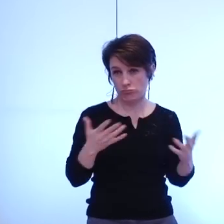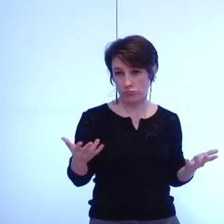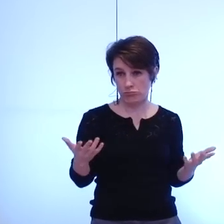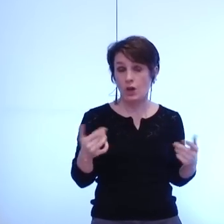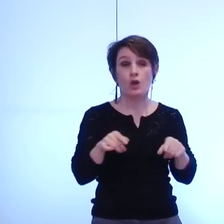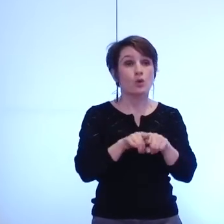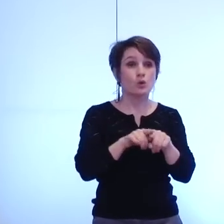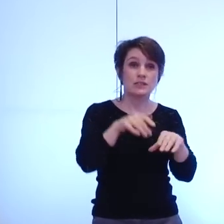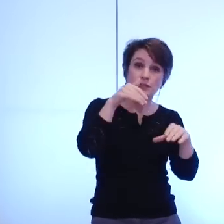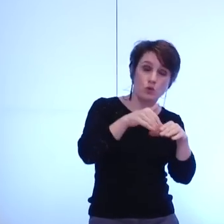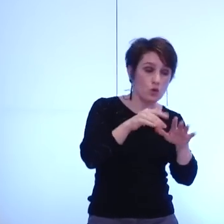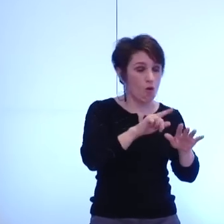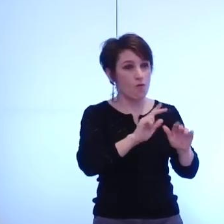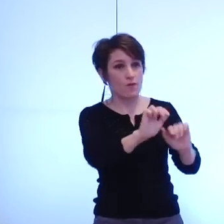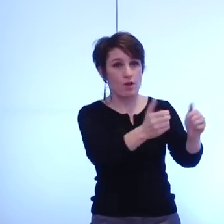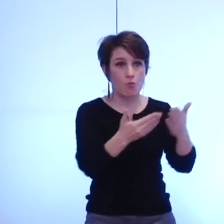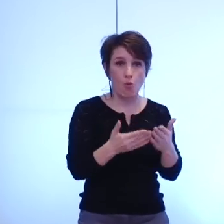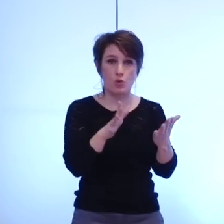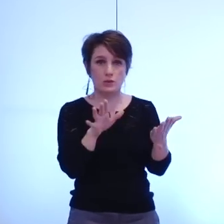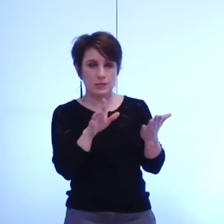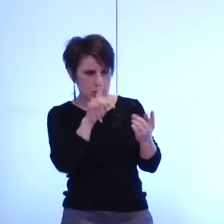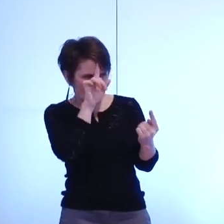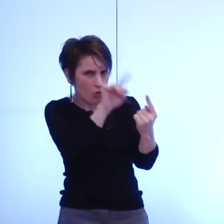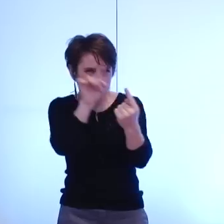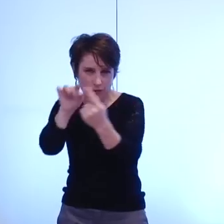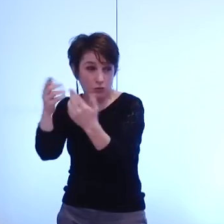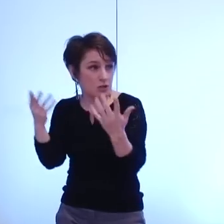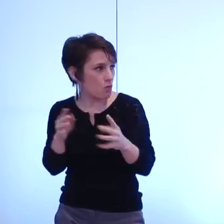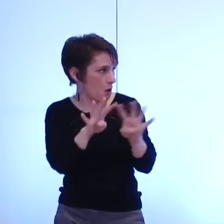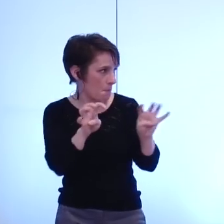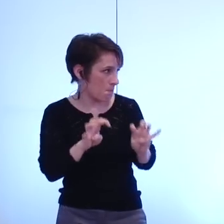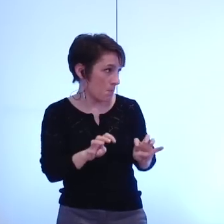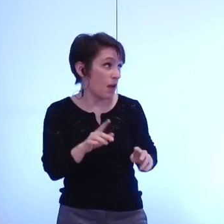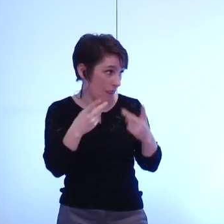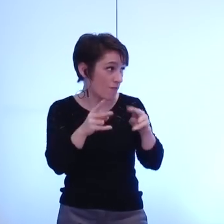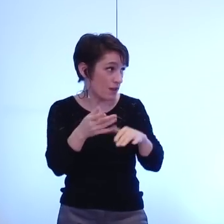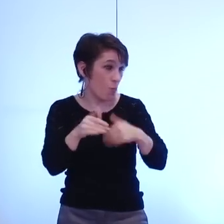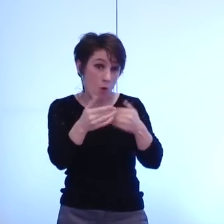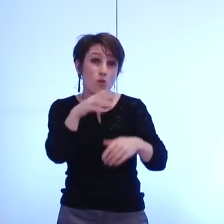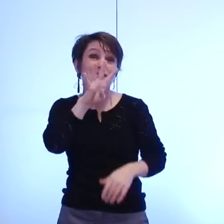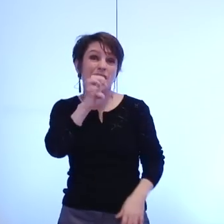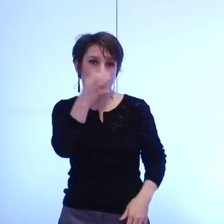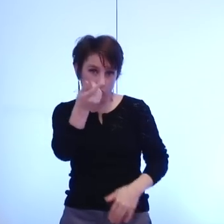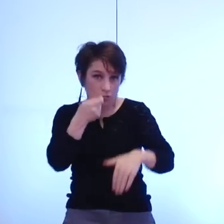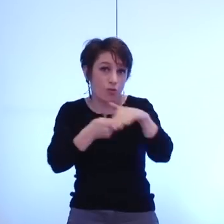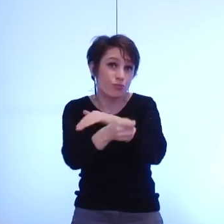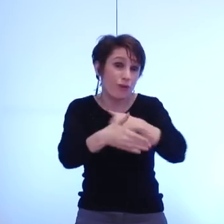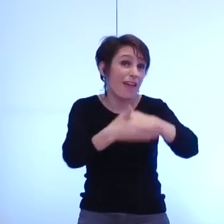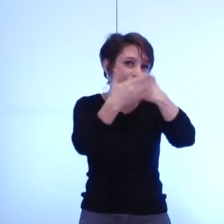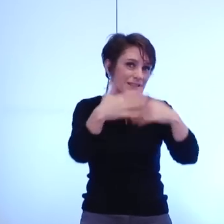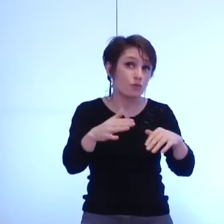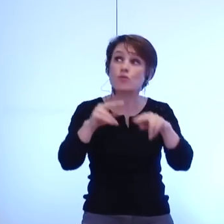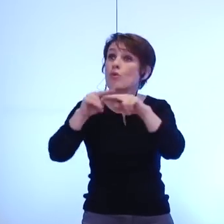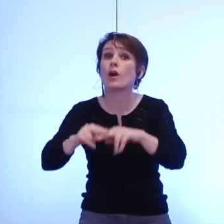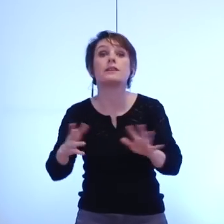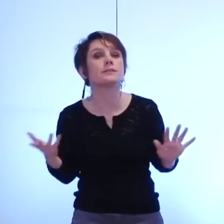directions qui seront choisies alors que la ville ne représente que 40% de l'aide publique. Sur quelle base concrète assirez